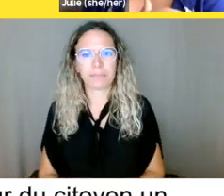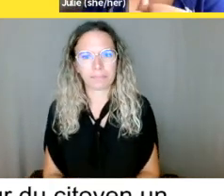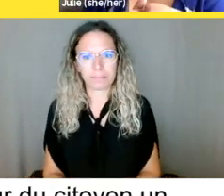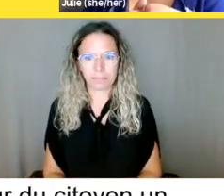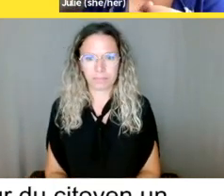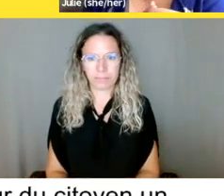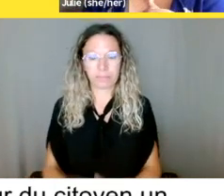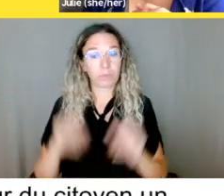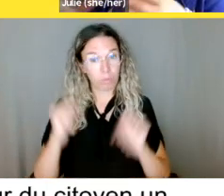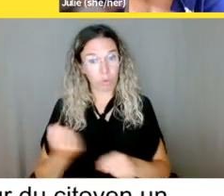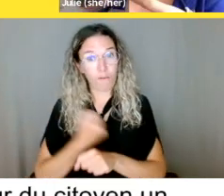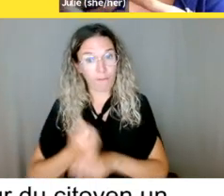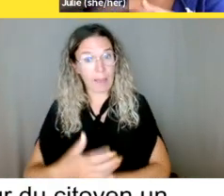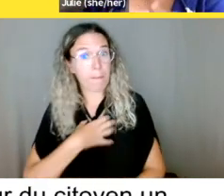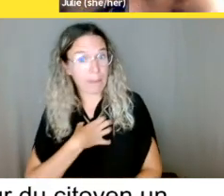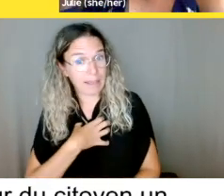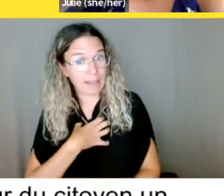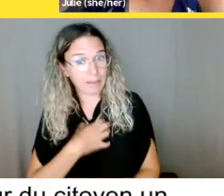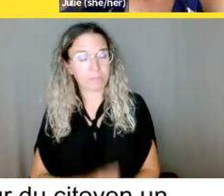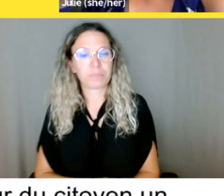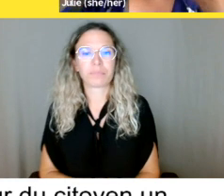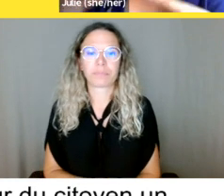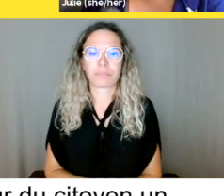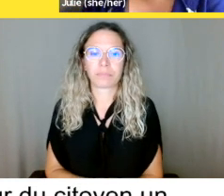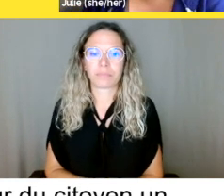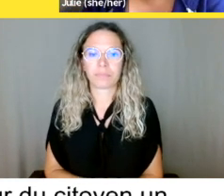vraiment qui va, bien c'est les deux commissions qui vont